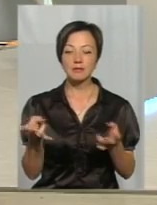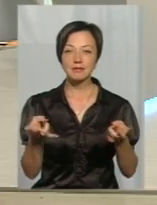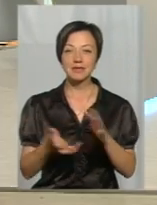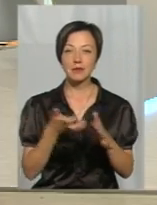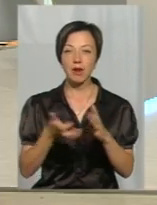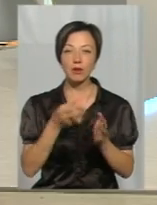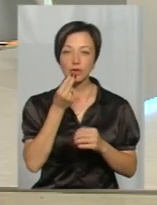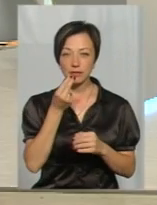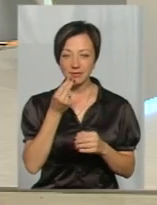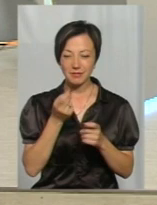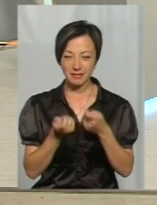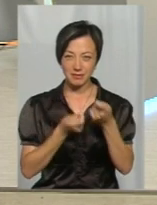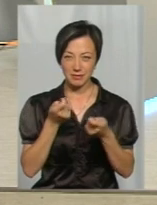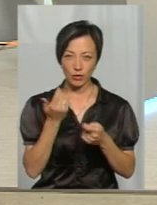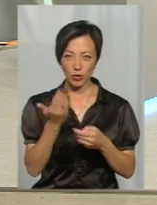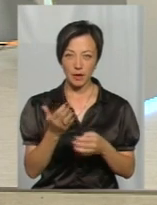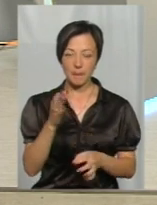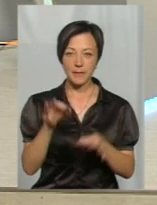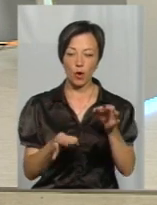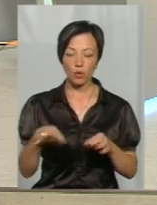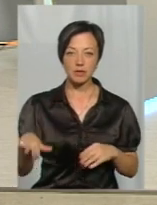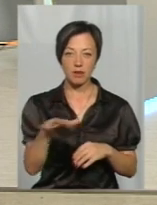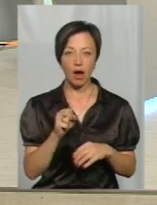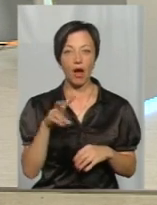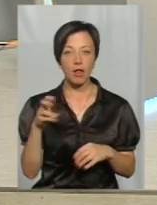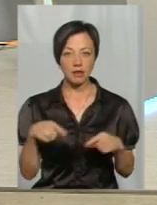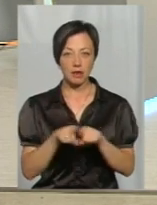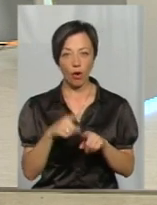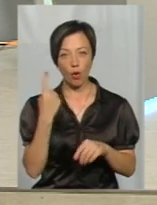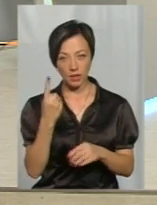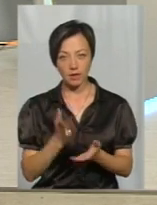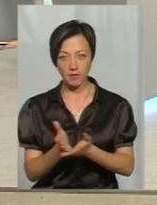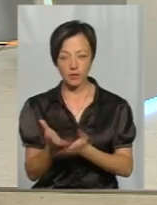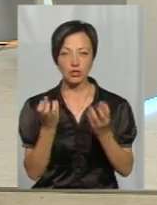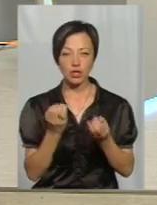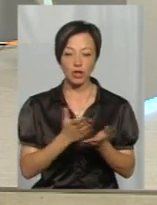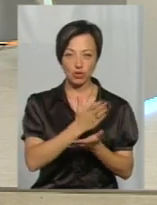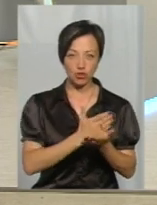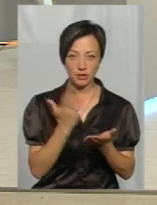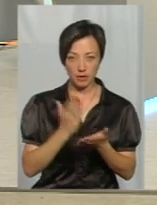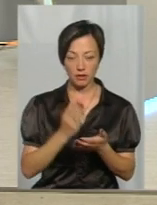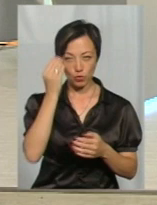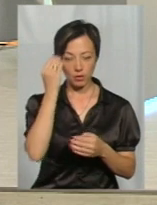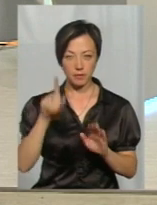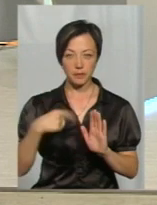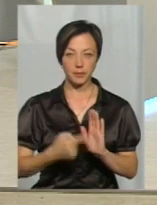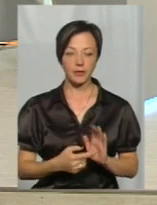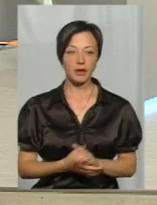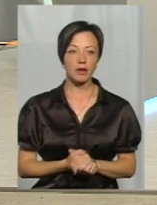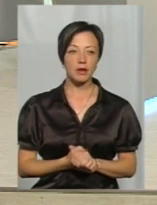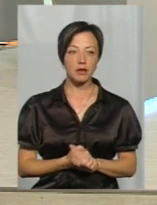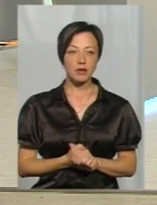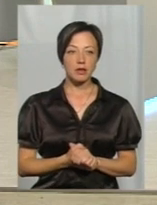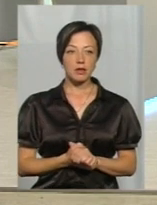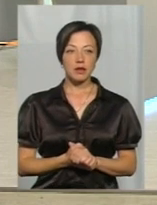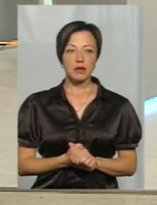личинок, як поживе у їхньому природному середовищі. Але, я так розумію, це одна з версій. Я хочу сказати, що